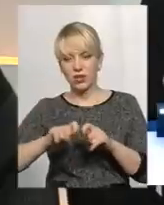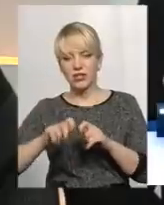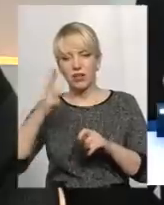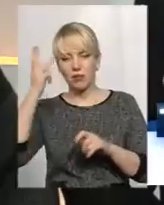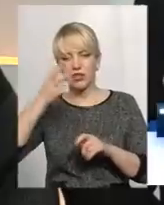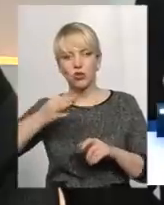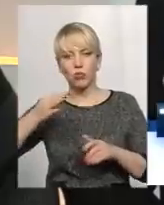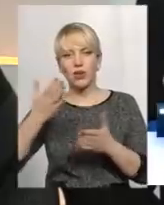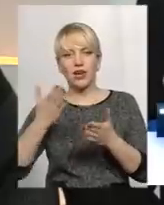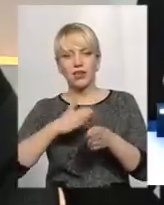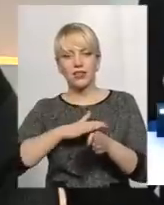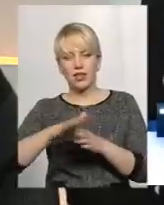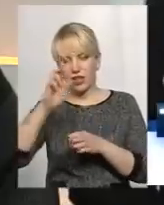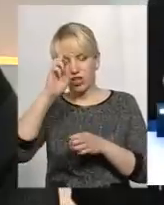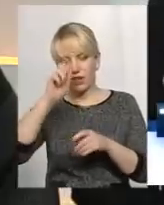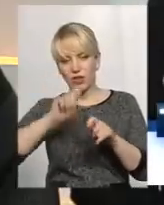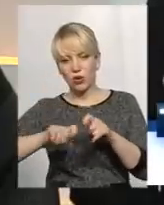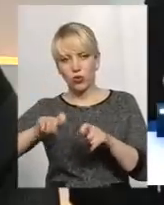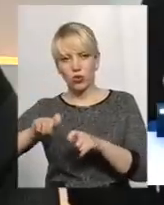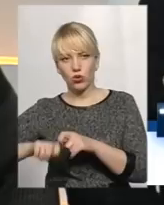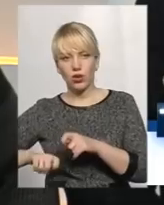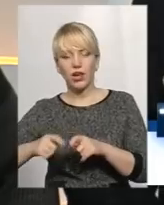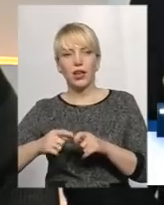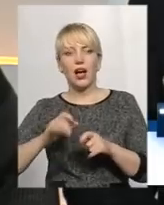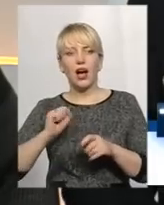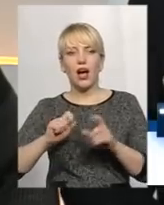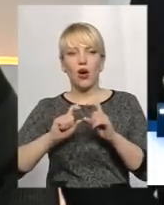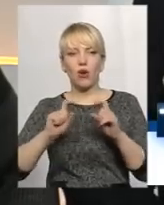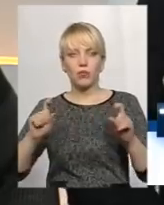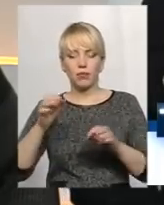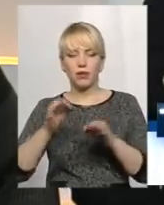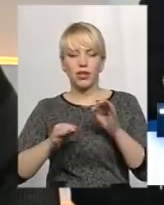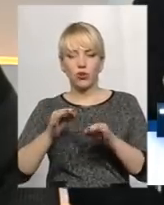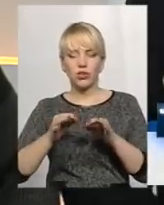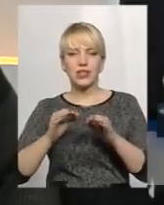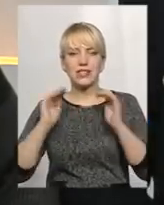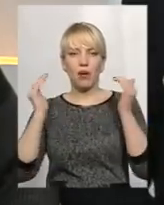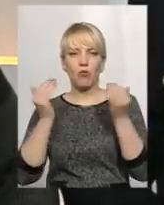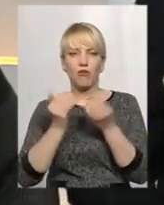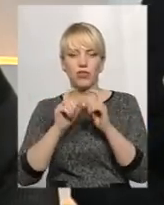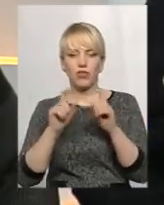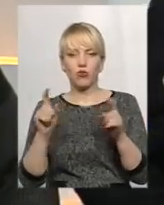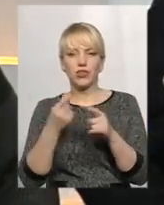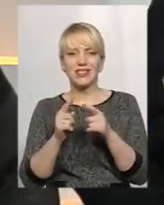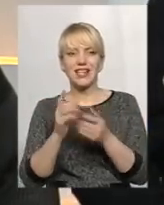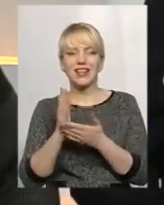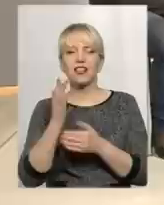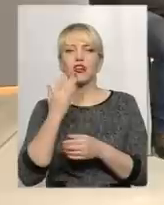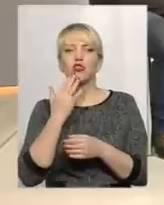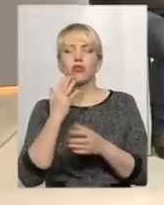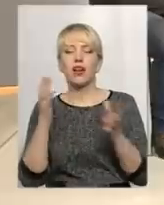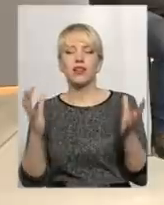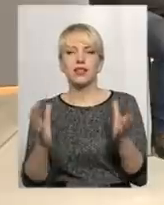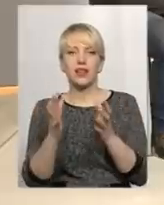державний контроль у сфері охорони на околишньому природозаповідному фонду, це є національні надбання, ми маємо